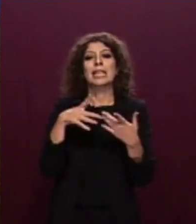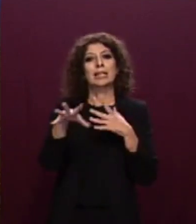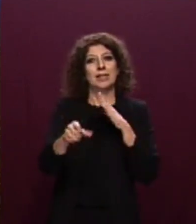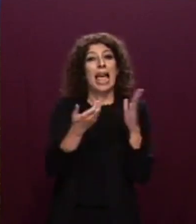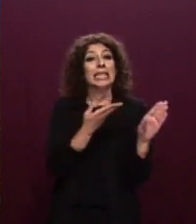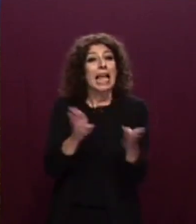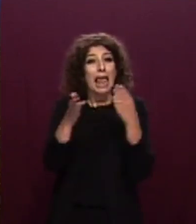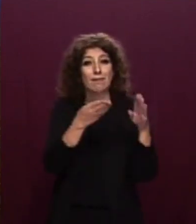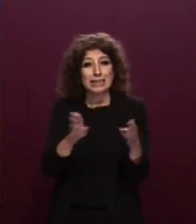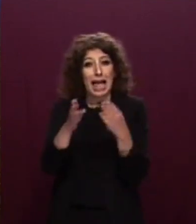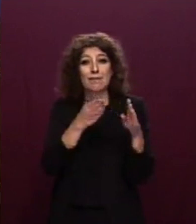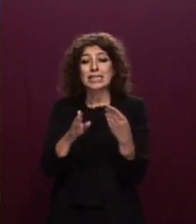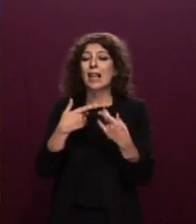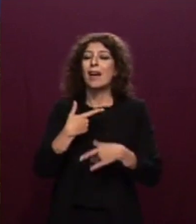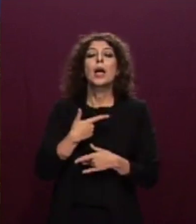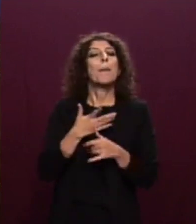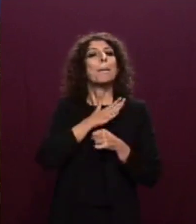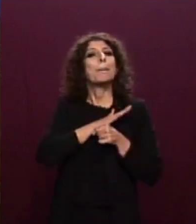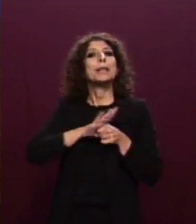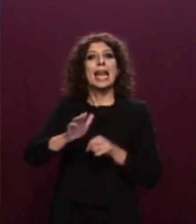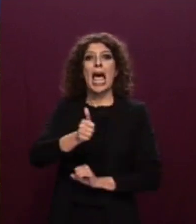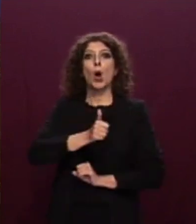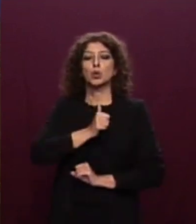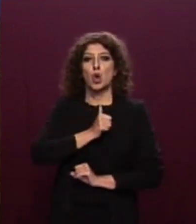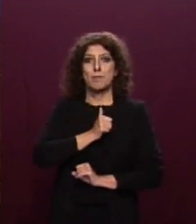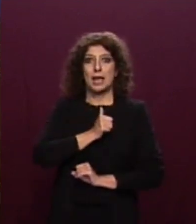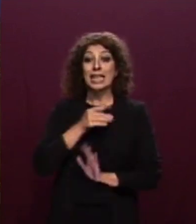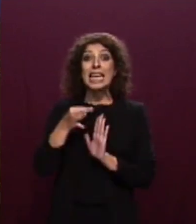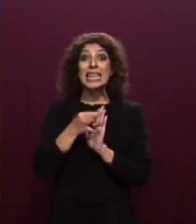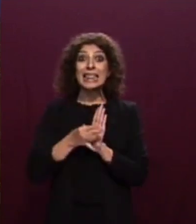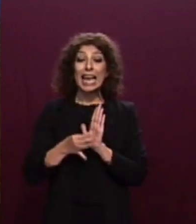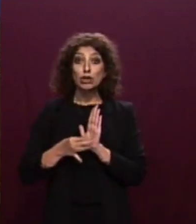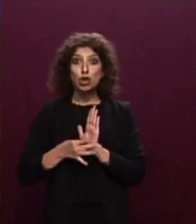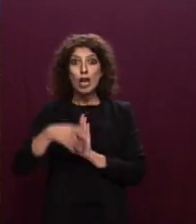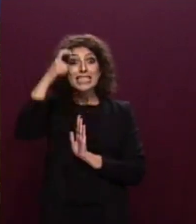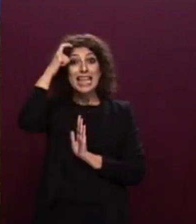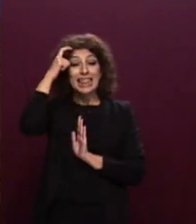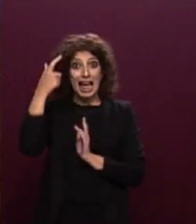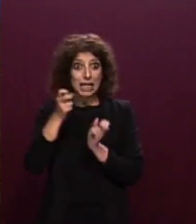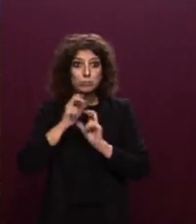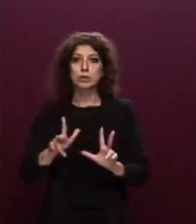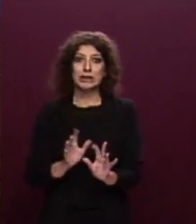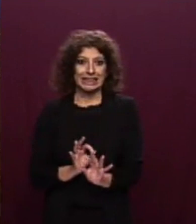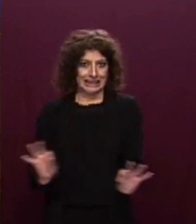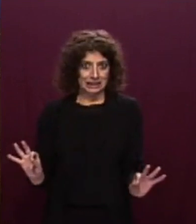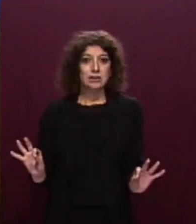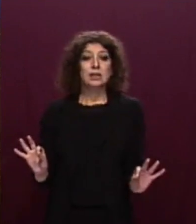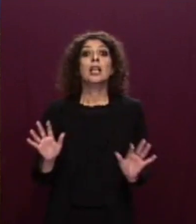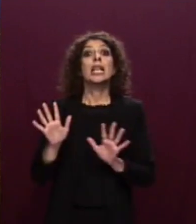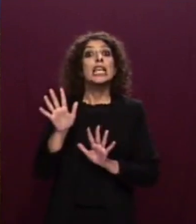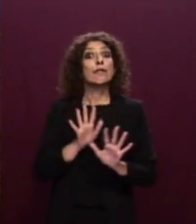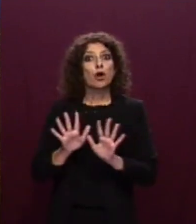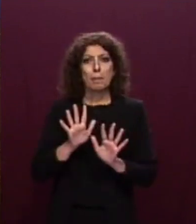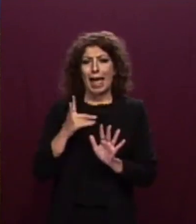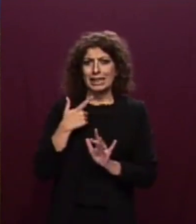sistematico in area SAR libica e maltese, senza ricevere indicazioni dalle autorità statali responsabili delle predette aree, informati, al pari dell